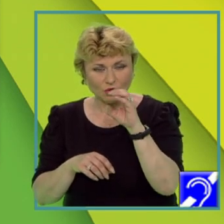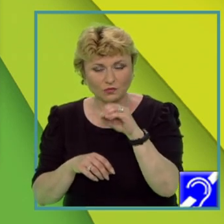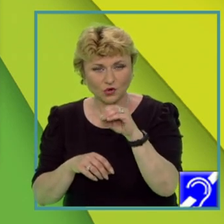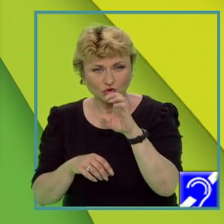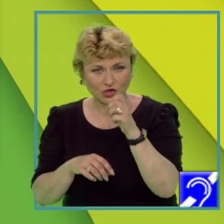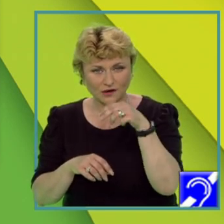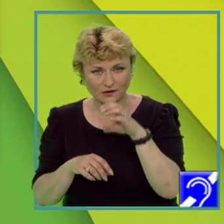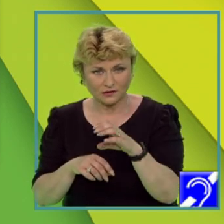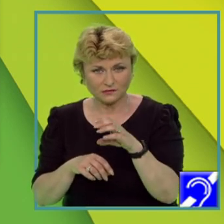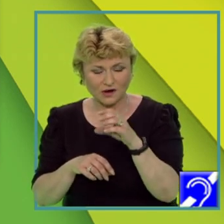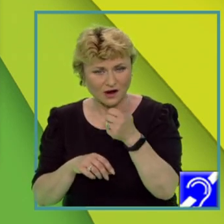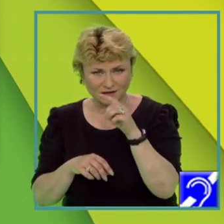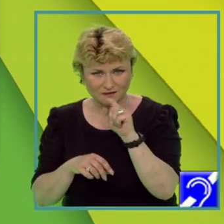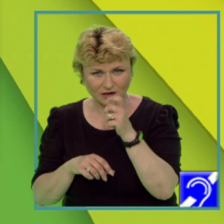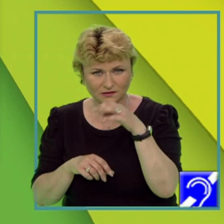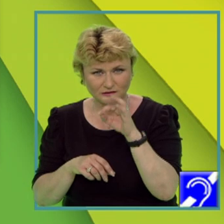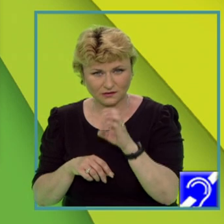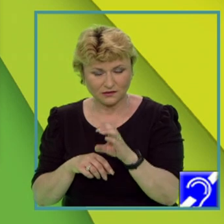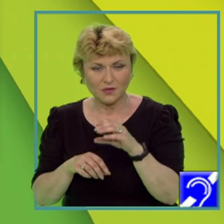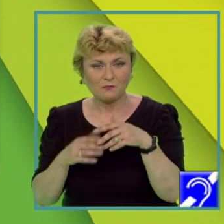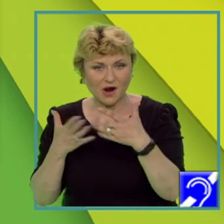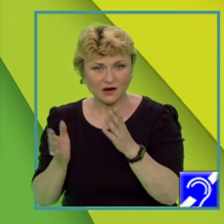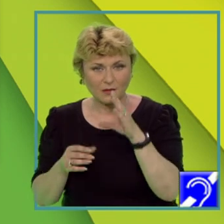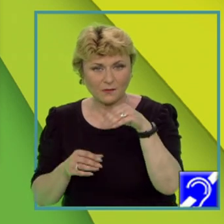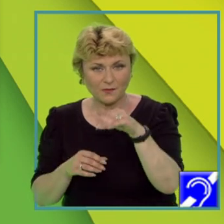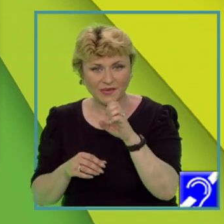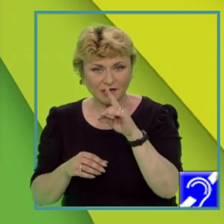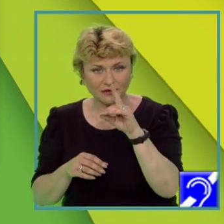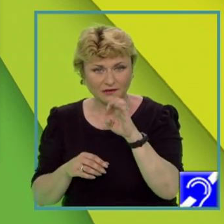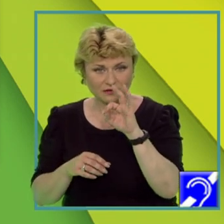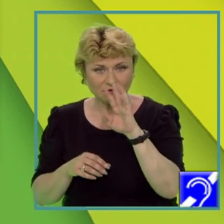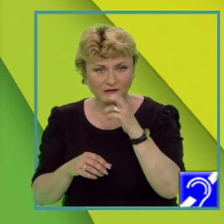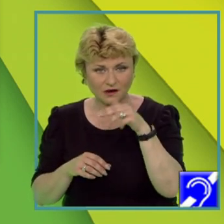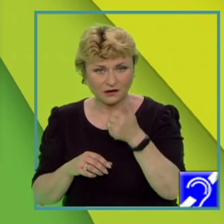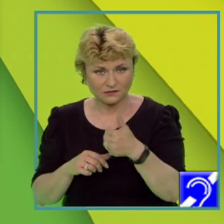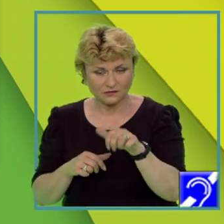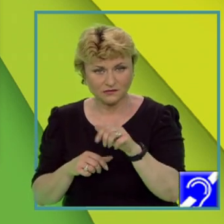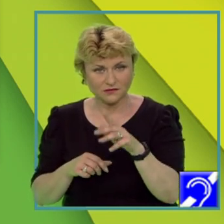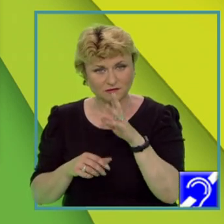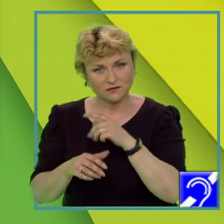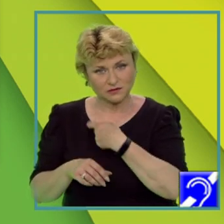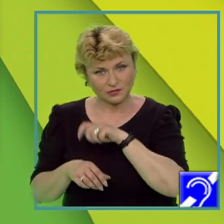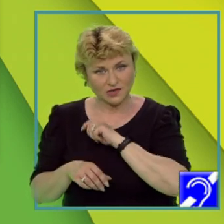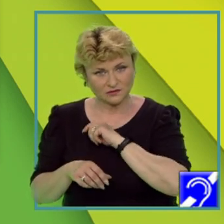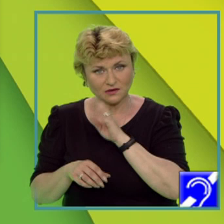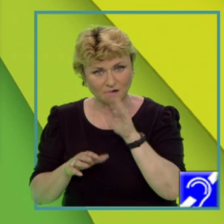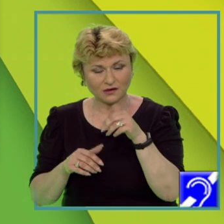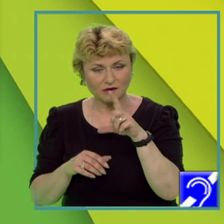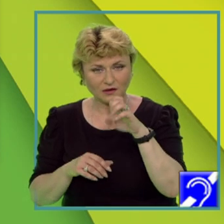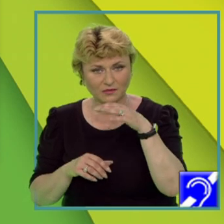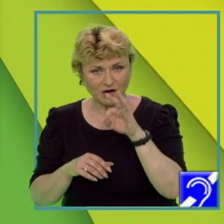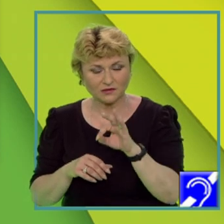Datorită vecinătății cu Marea Mediterană, statul notat cu C, respectiv Spania, are un climat